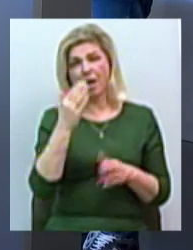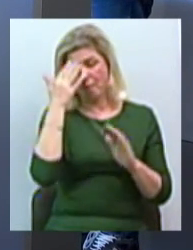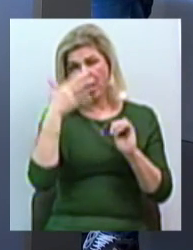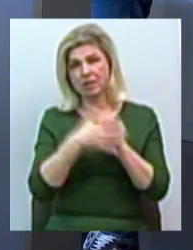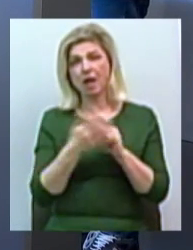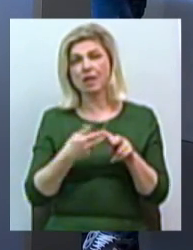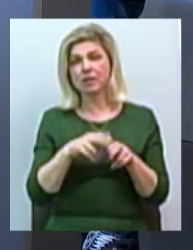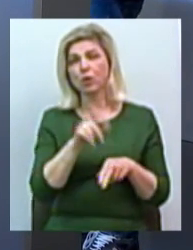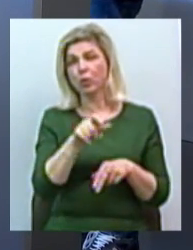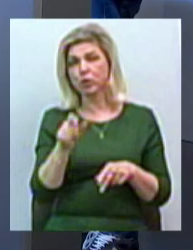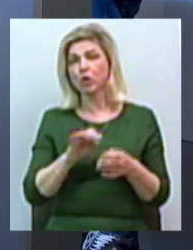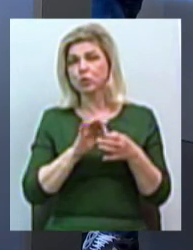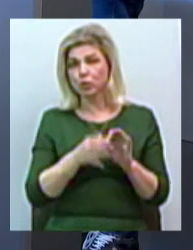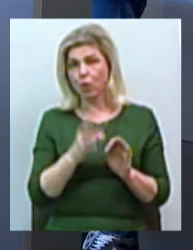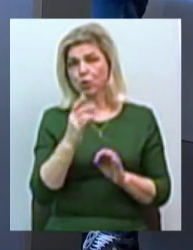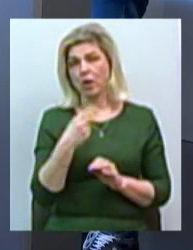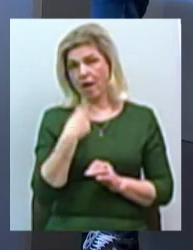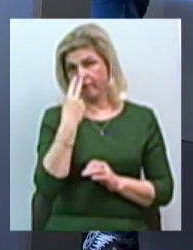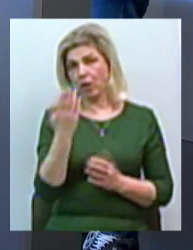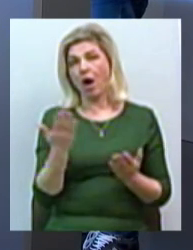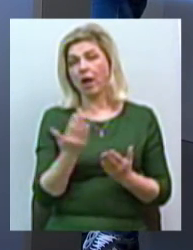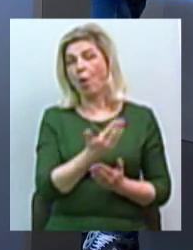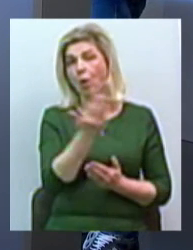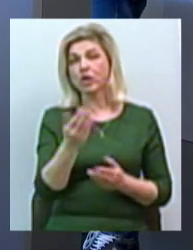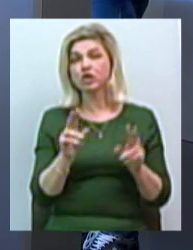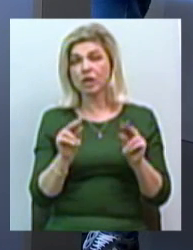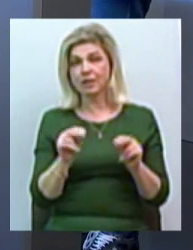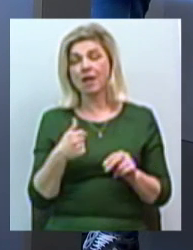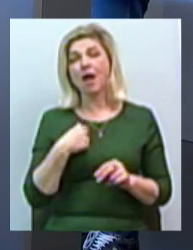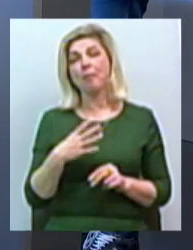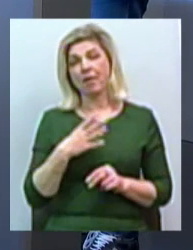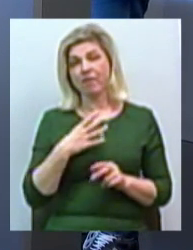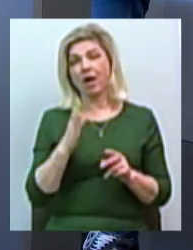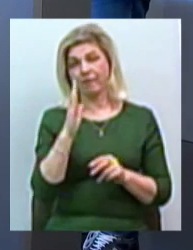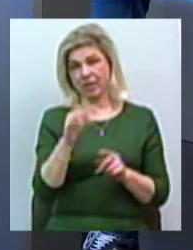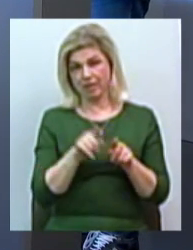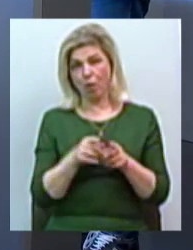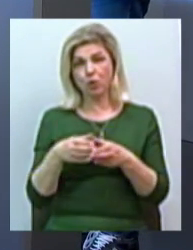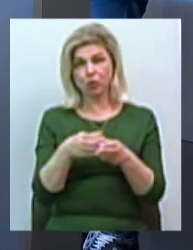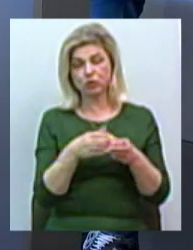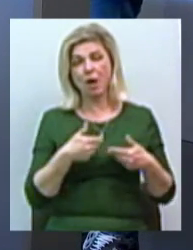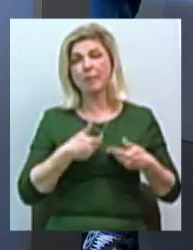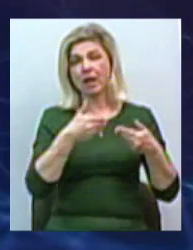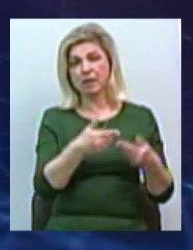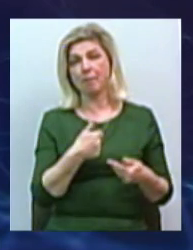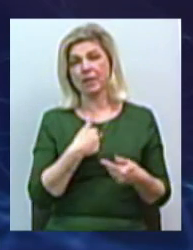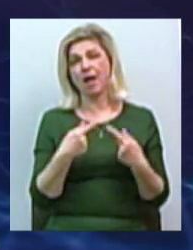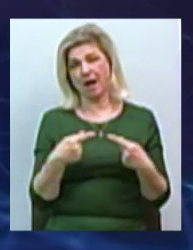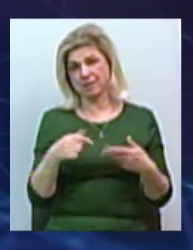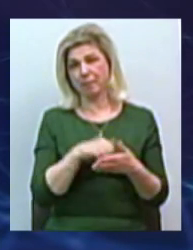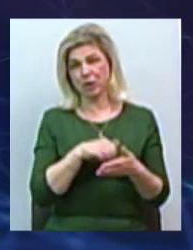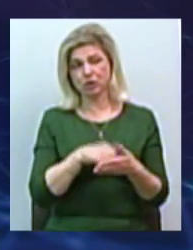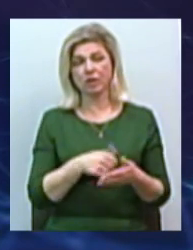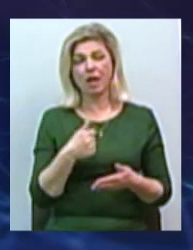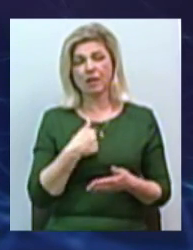сложно, але я вижу, які вони счастливі, тому що я іноді бываю в тому обществі, вони приглашають мене, ну, по разным причинам, тому що я не